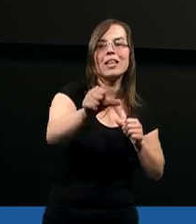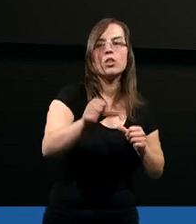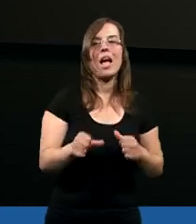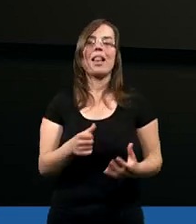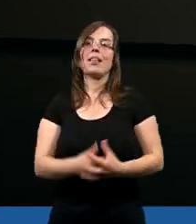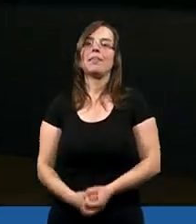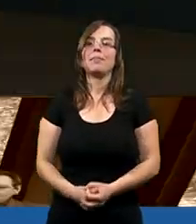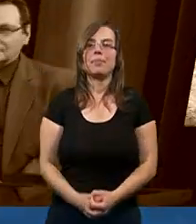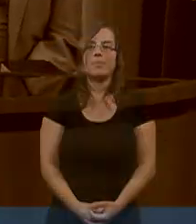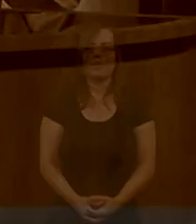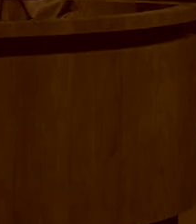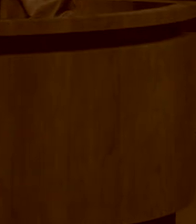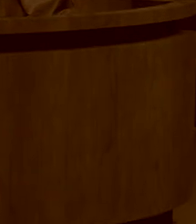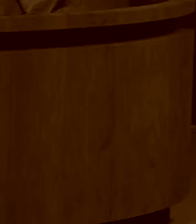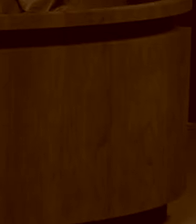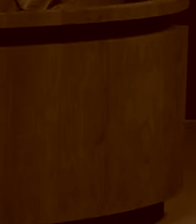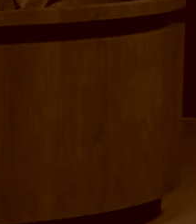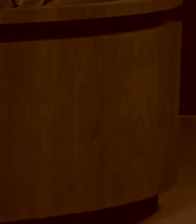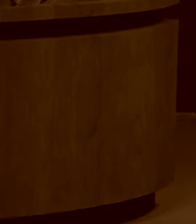tydzień. Dziękujemy.